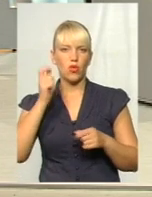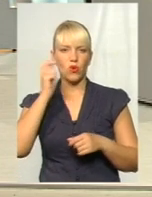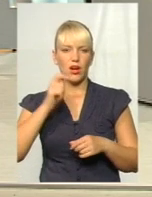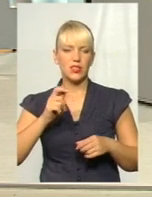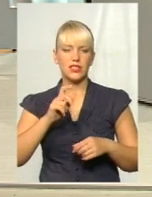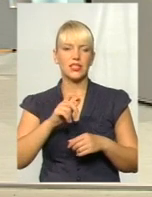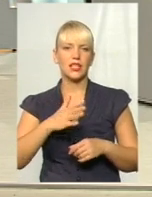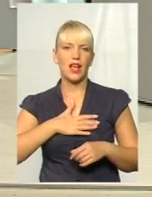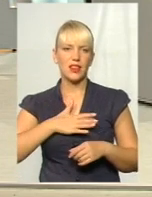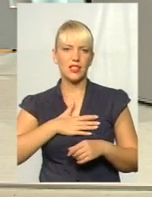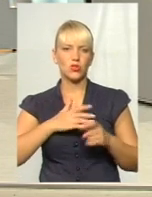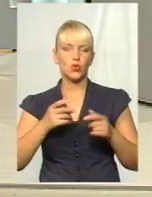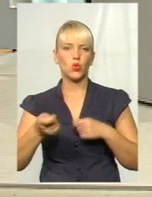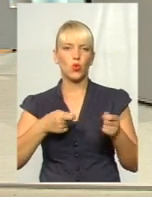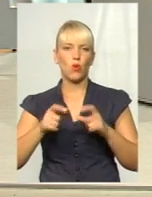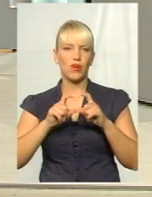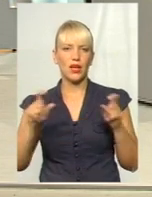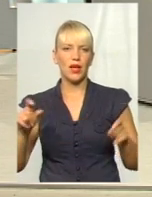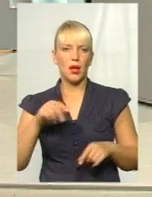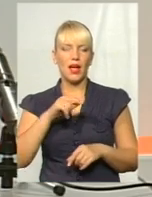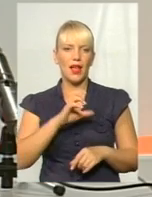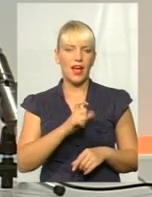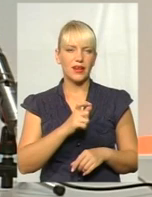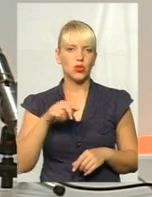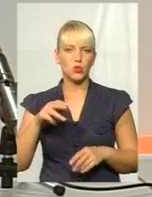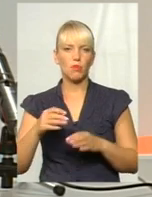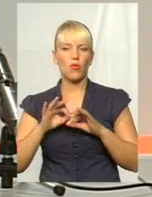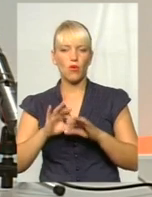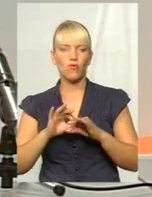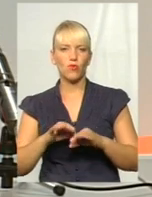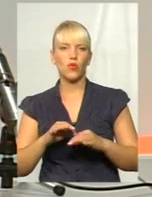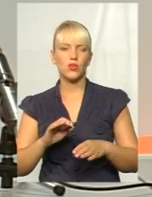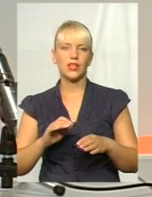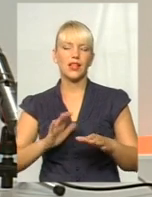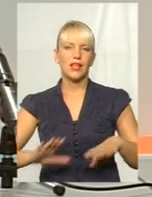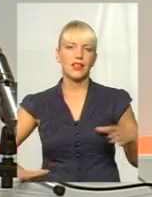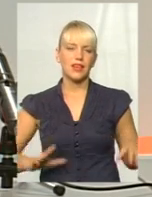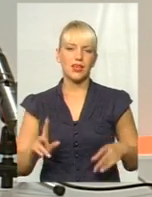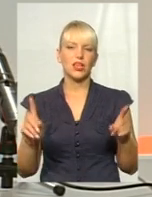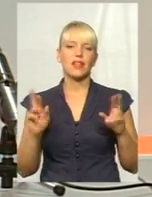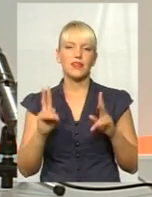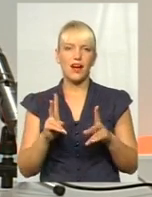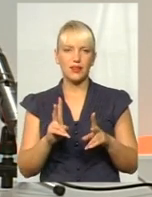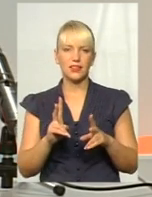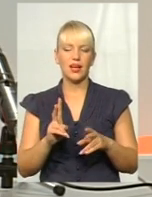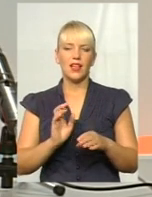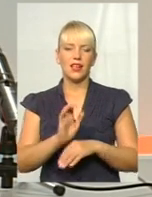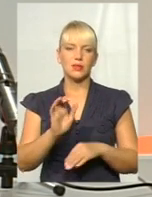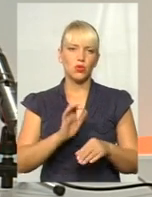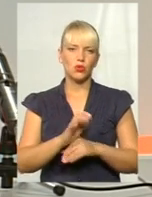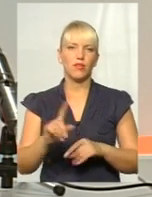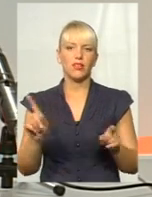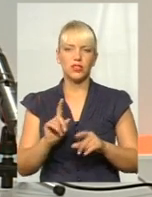палати, пані Ема Турос, проводила круглі столи, тренінги, як експортувати, що експортувати, які будуть преференції, які